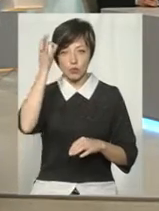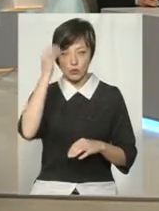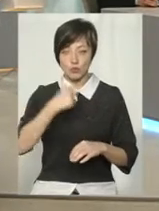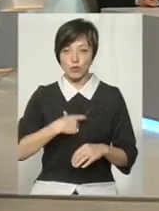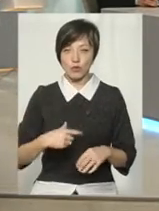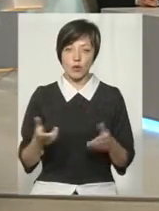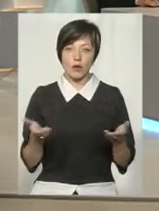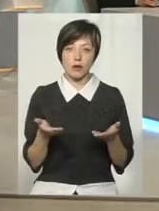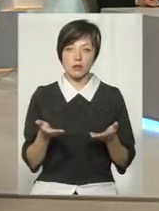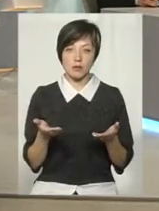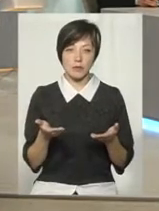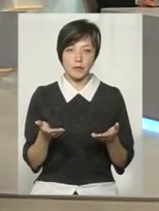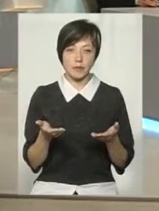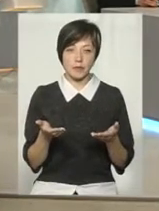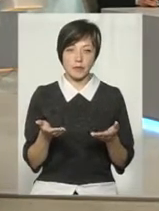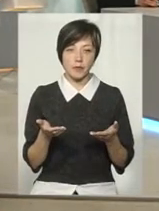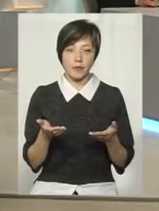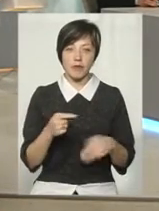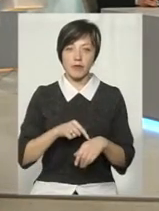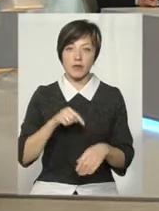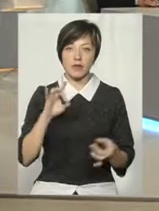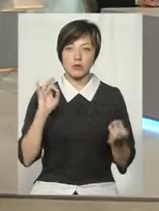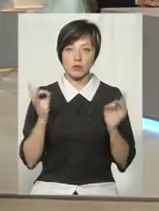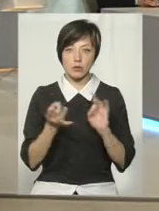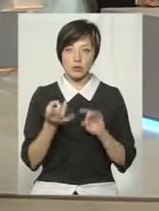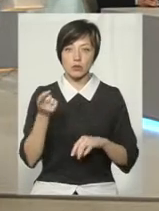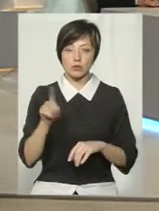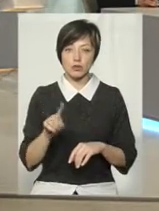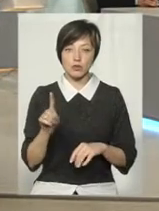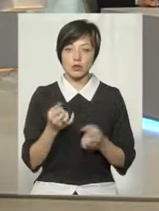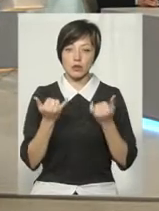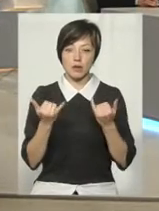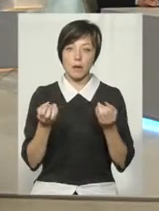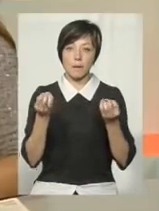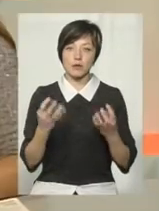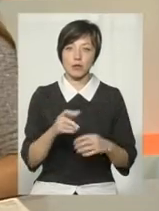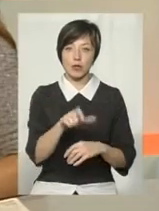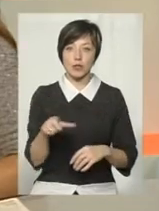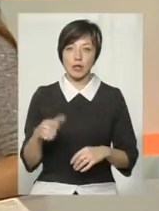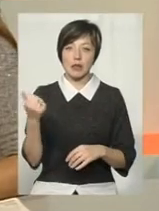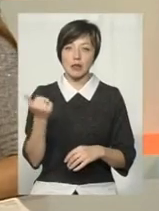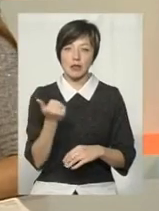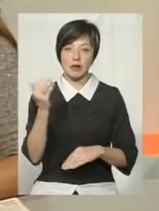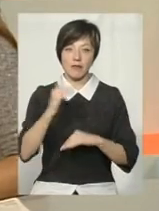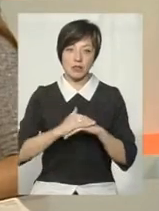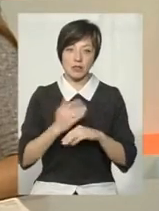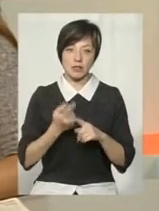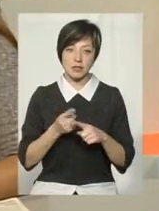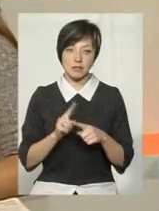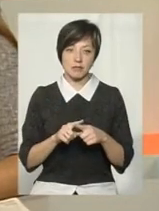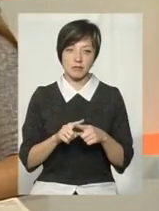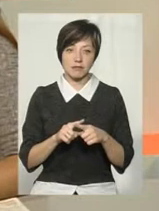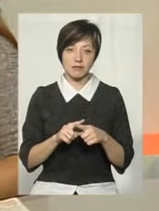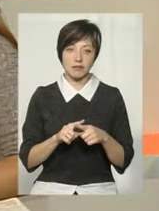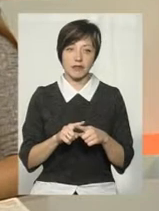відклик, резонанс, тому що для простих людей неділя ввечері його кудась